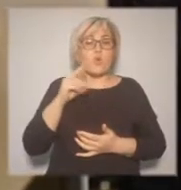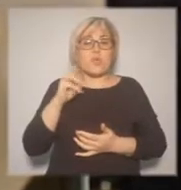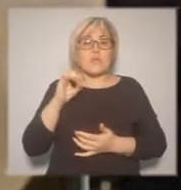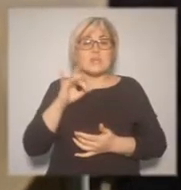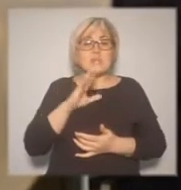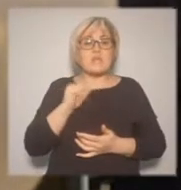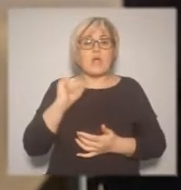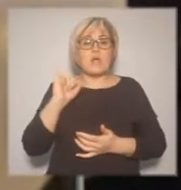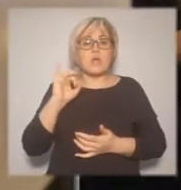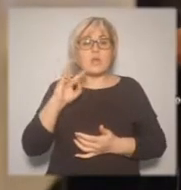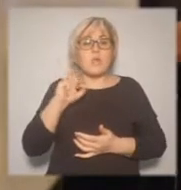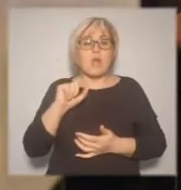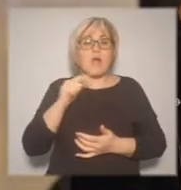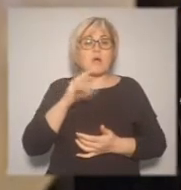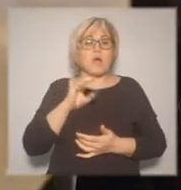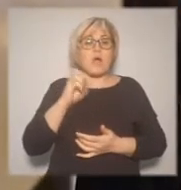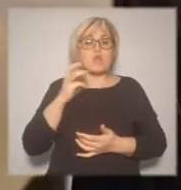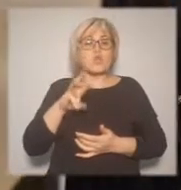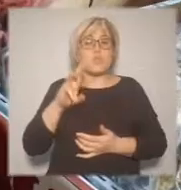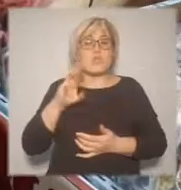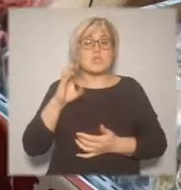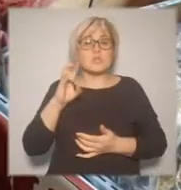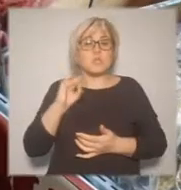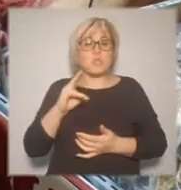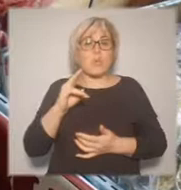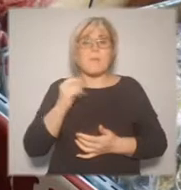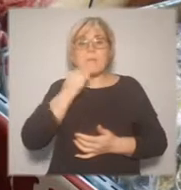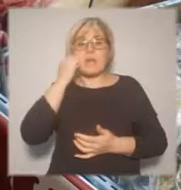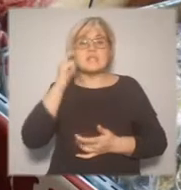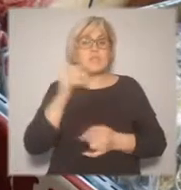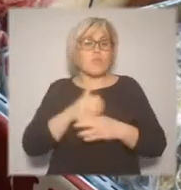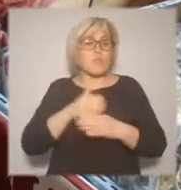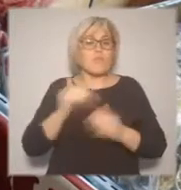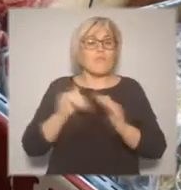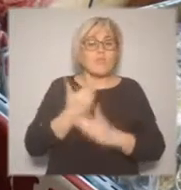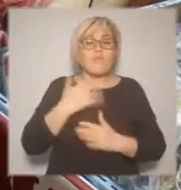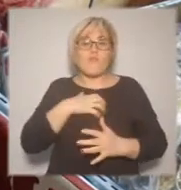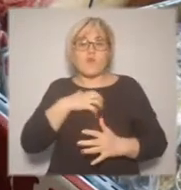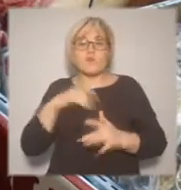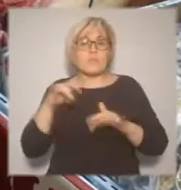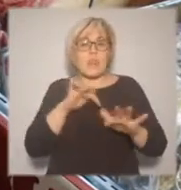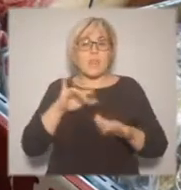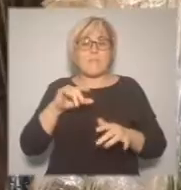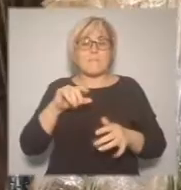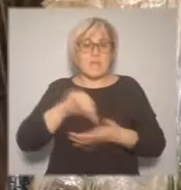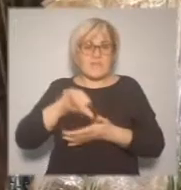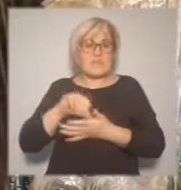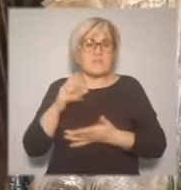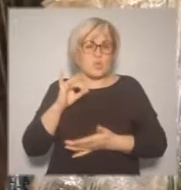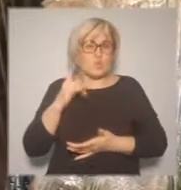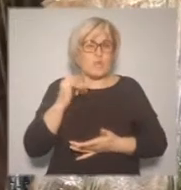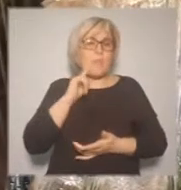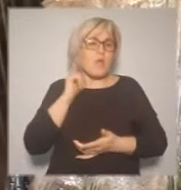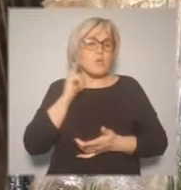счет окружного гранта – 70 миллионов рублей. Совсем скоро еще два фирменных магазина откроют свои двери для посетителей – в